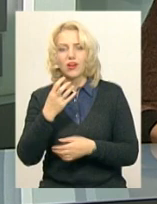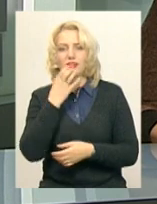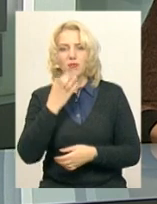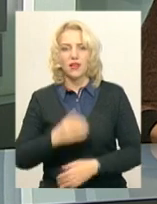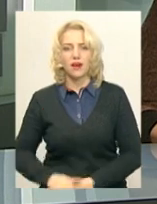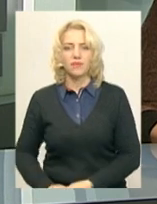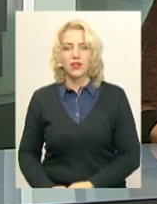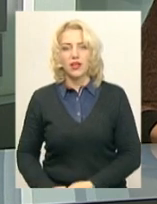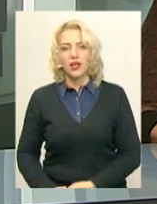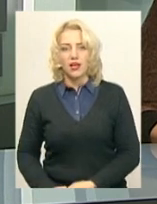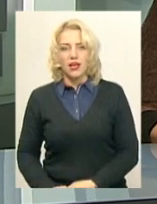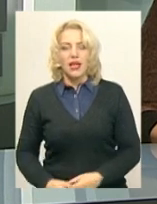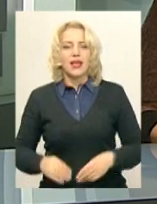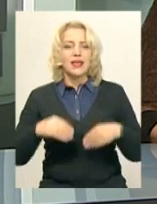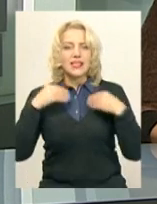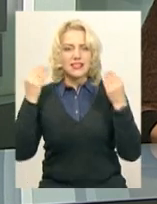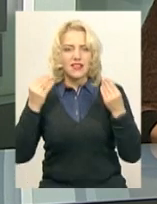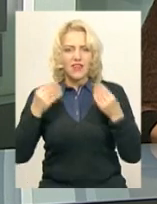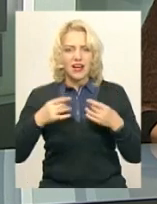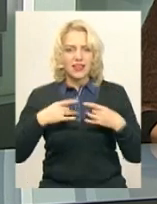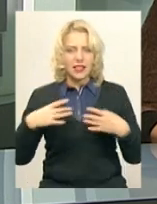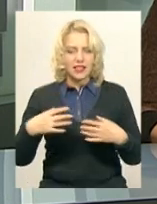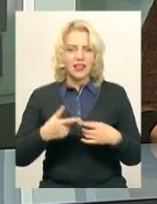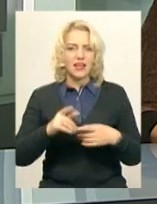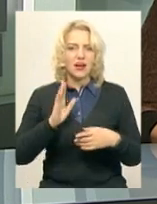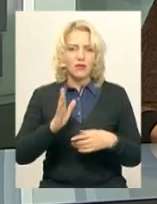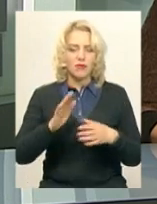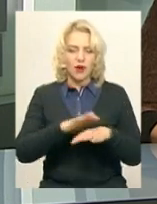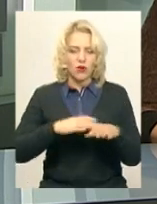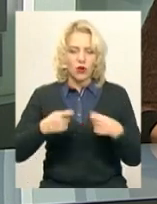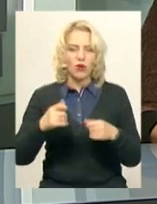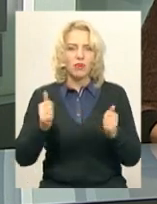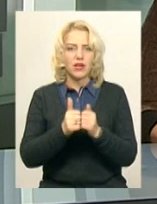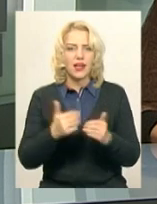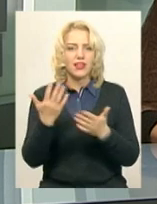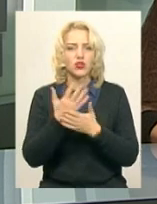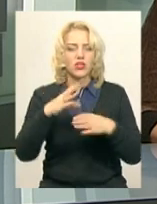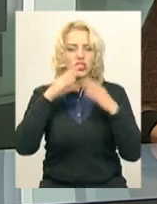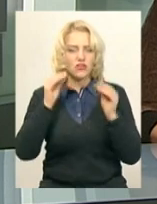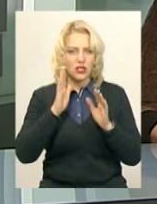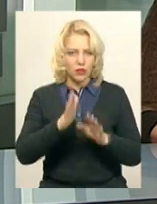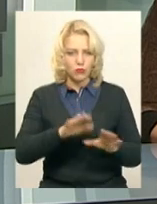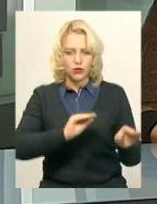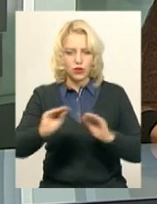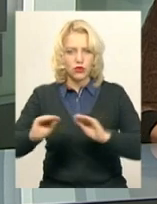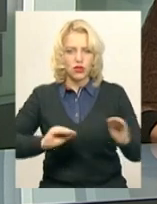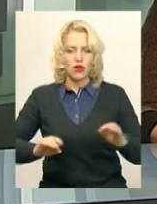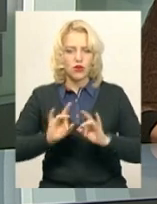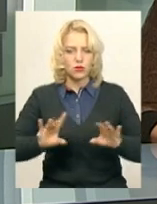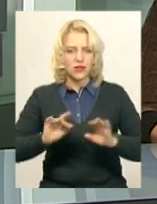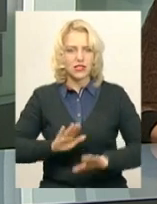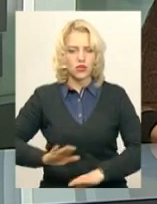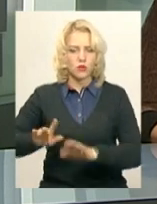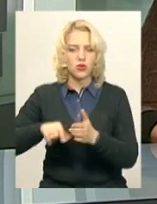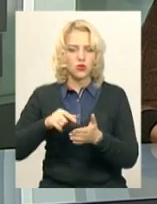Різдвяний ярмарок в обласному центрі розташують неподалік кінотеатру імені Тараса Шевченка, розповідає заступник Хмельницького міського голови